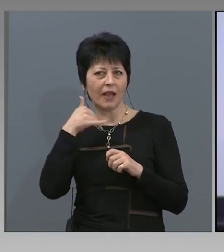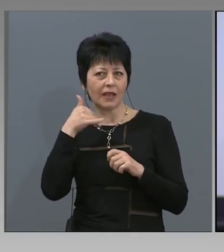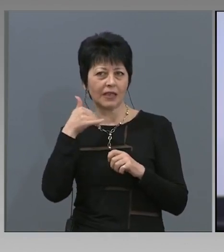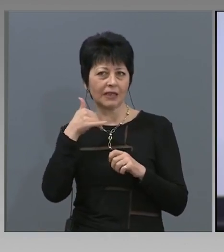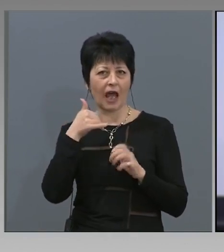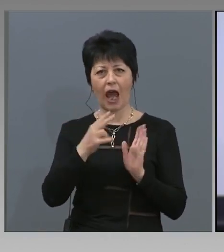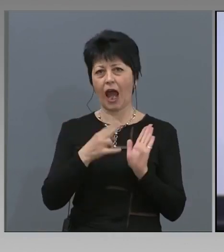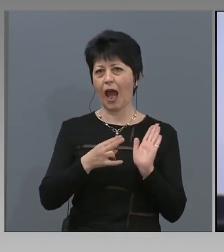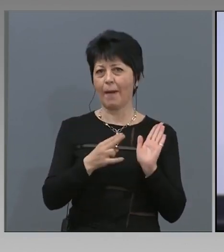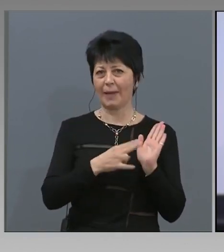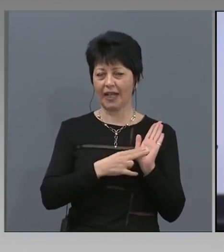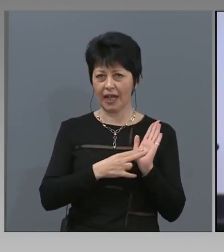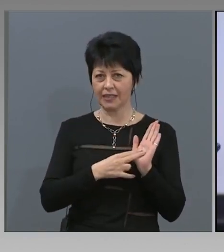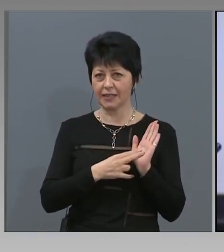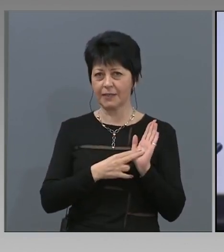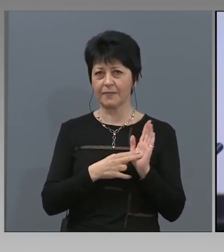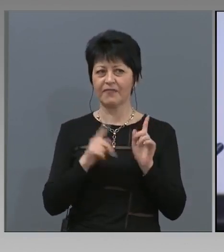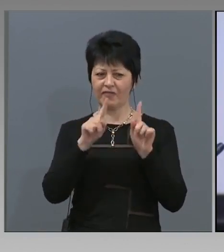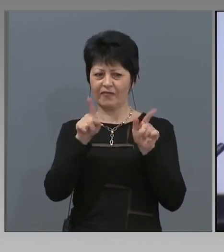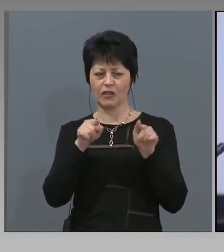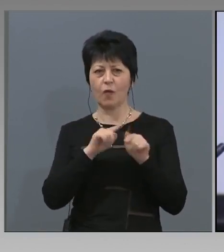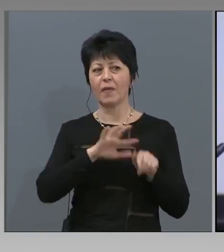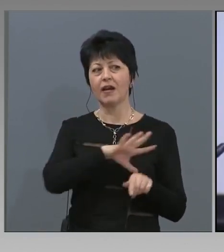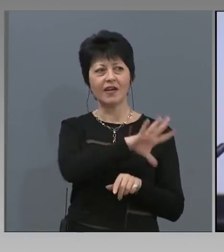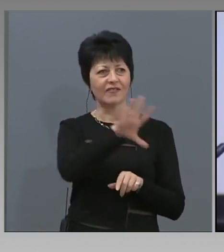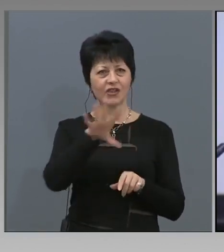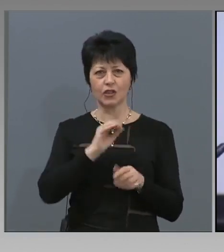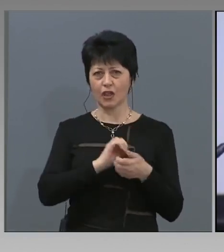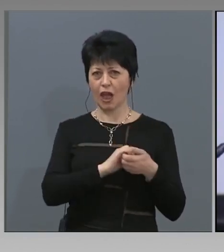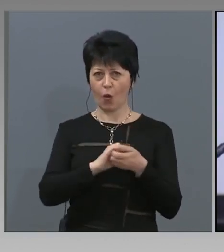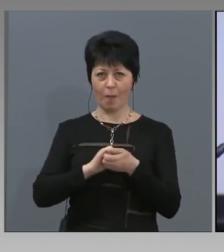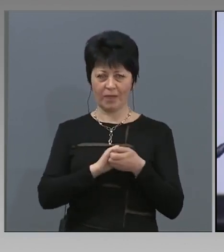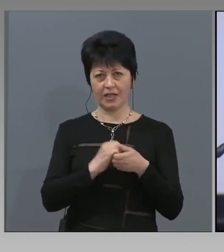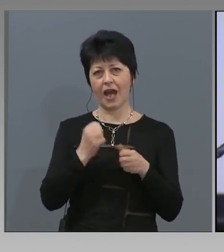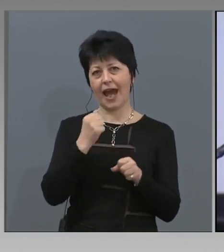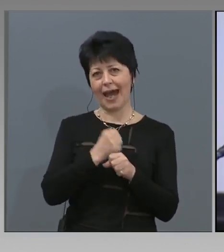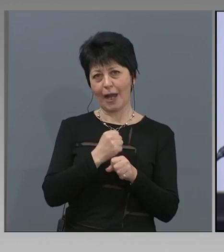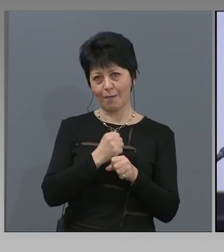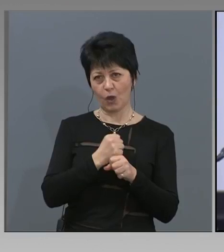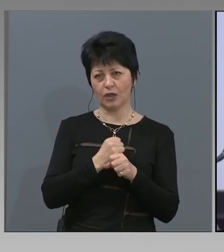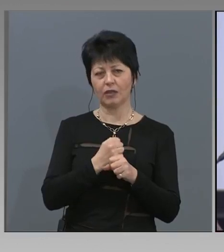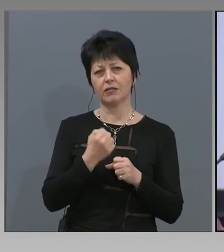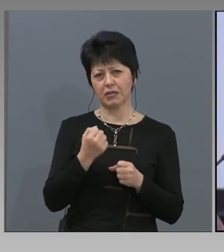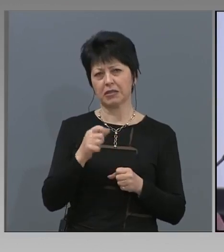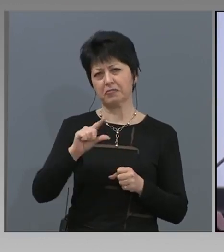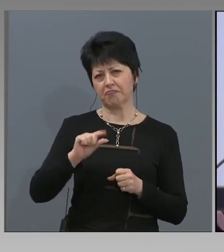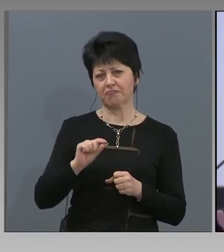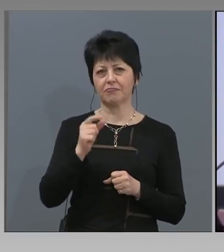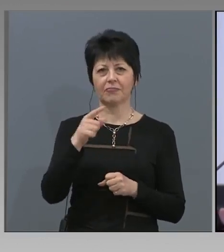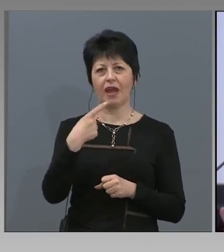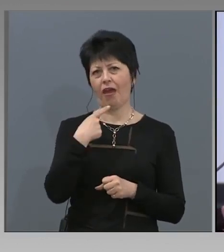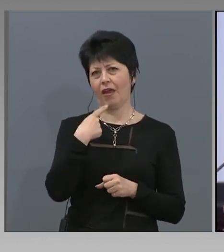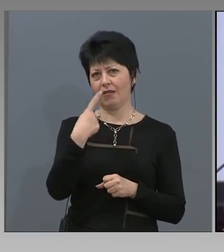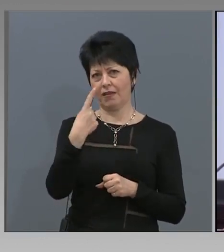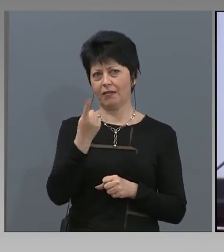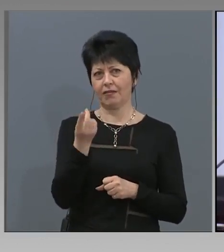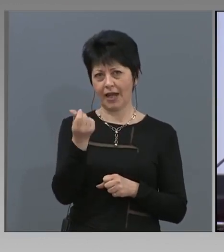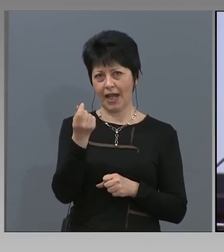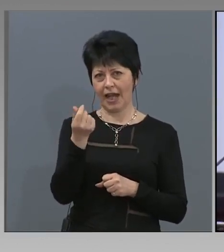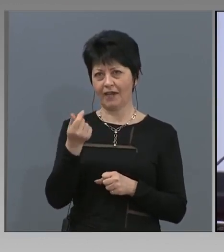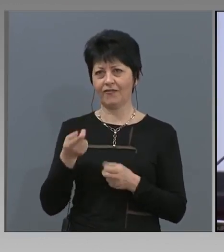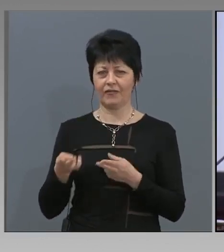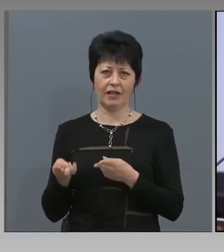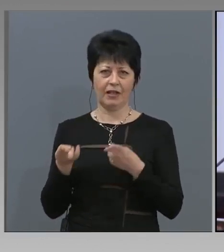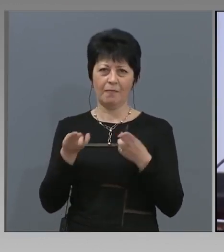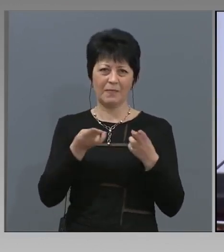скоба – всички компании работят на символичната цена от 1 лев. Тяхният принос към проекта